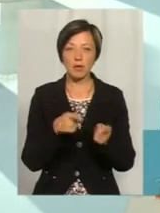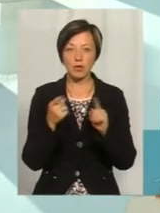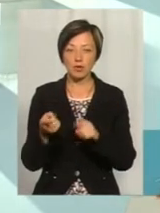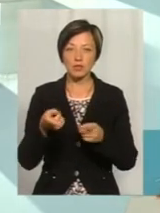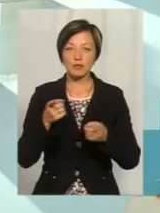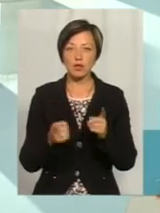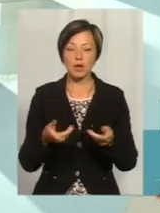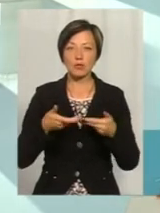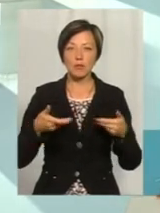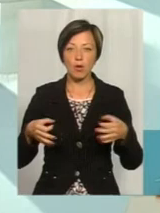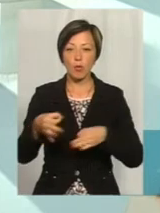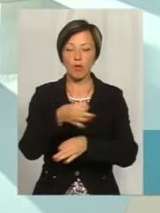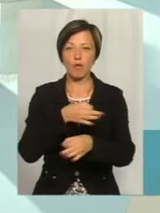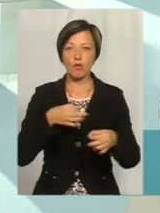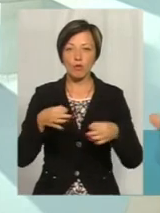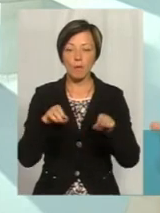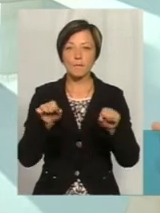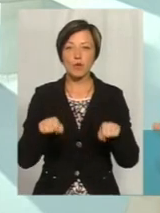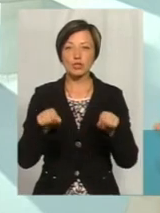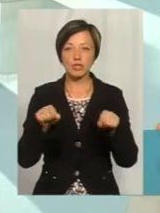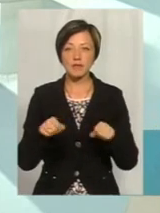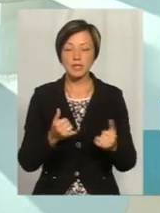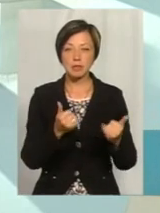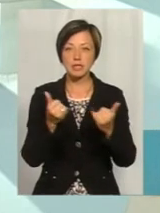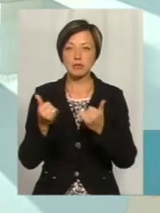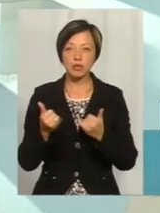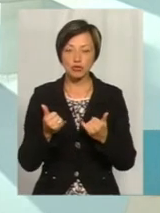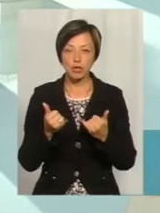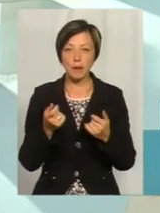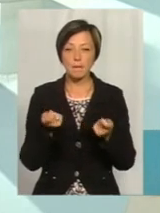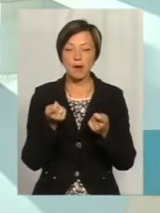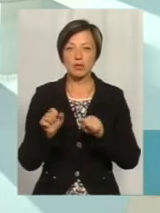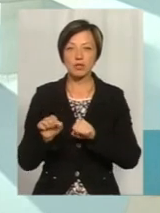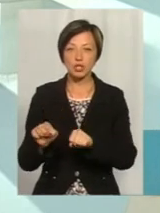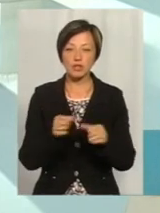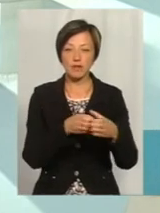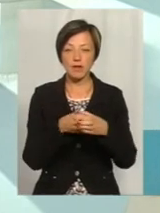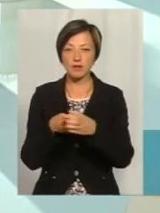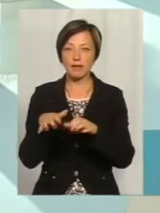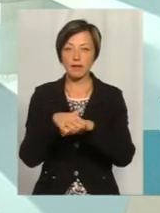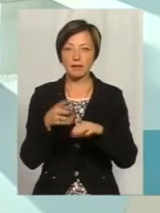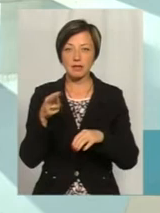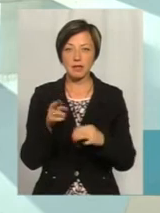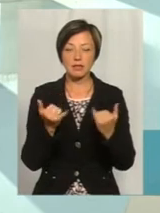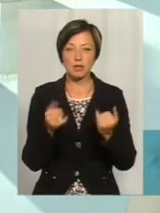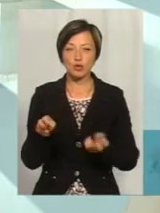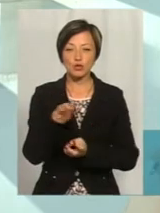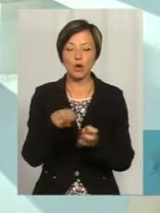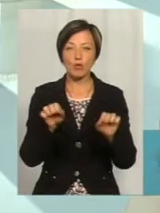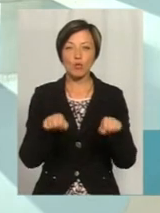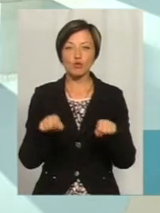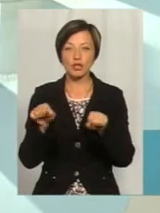звичайно, ми обговорювали і можливість забезпечення малозахищених верст населення. Вони зараз шукають